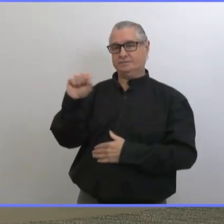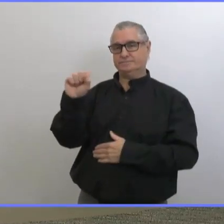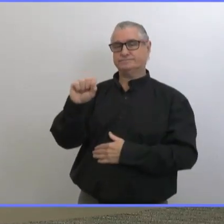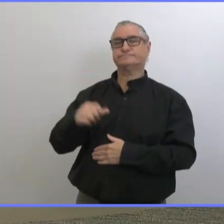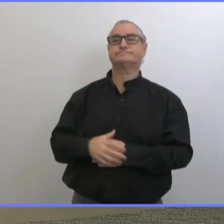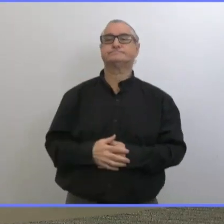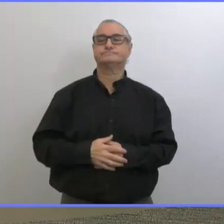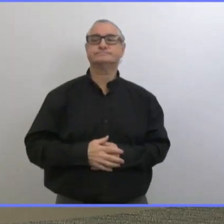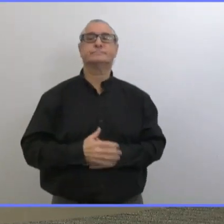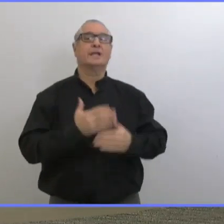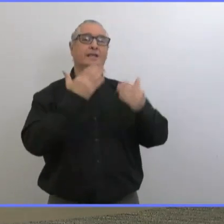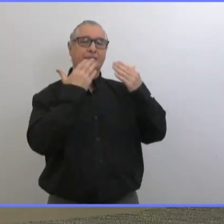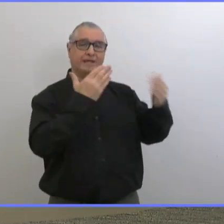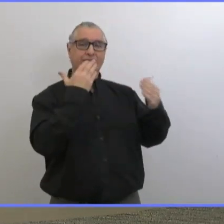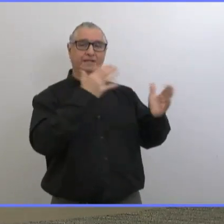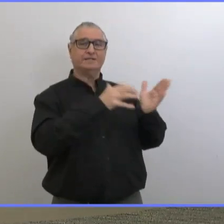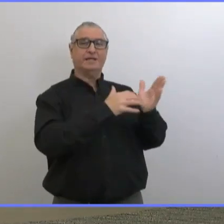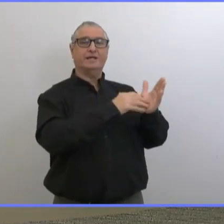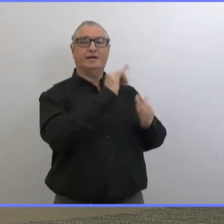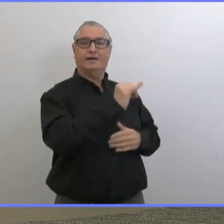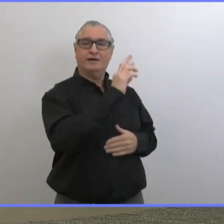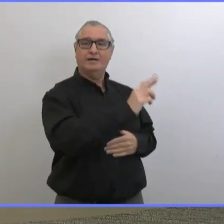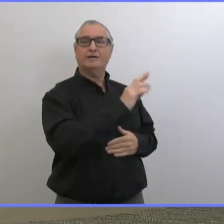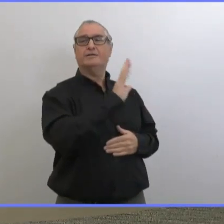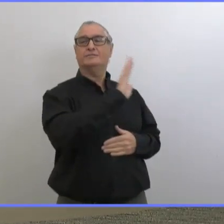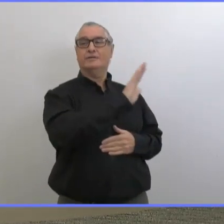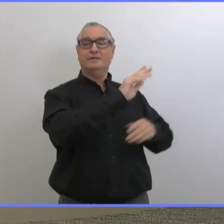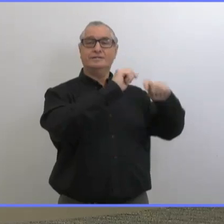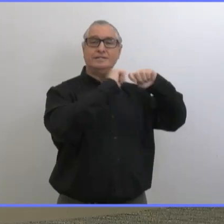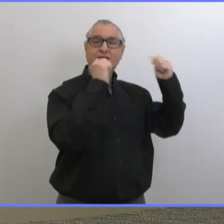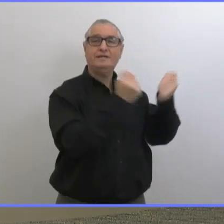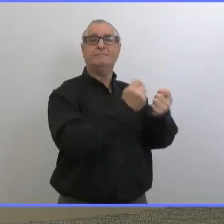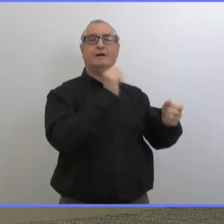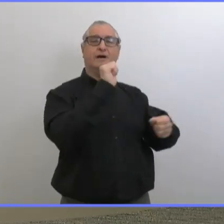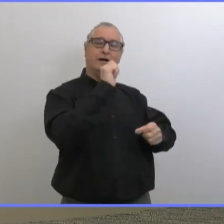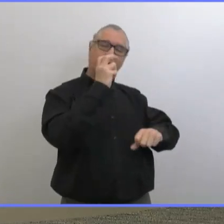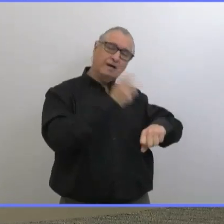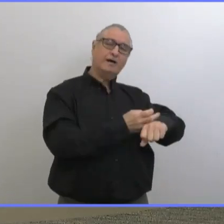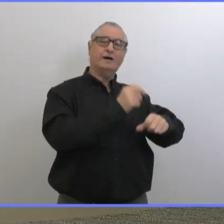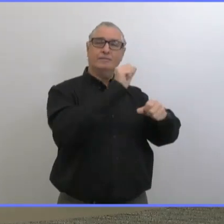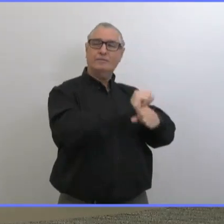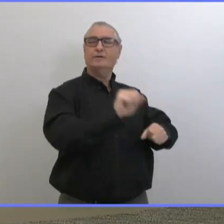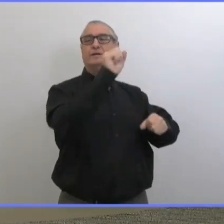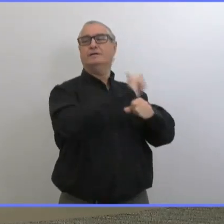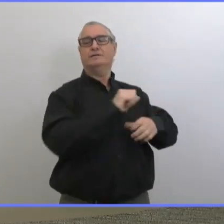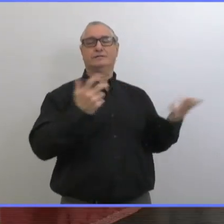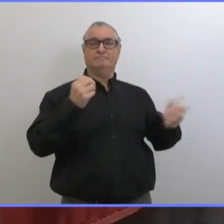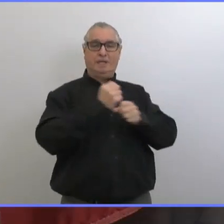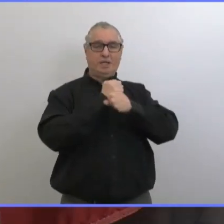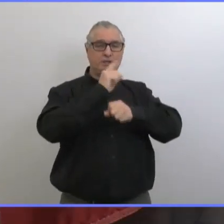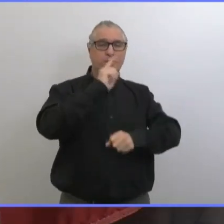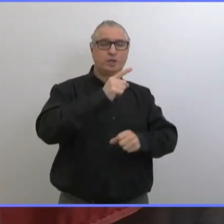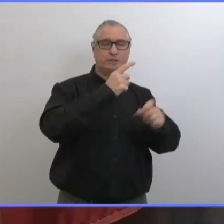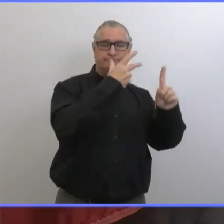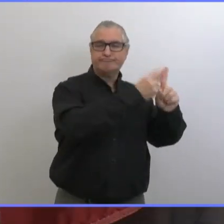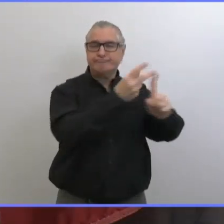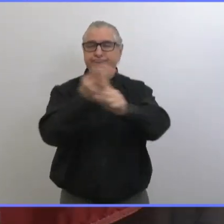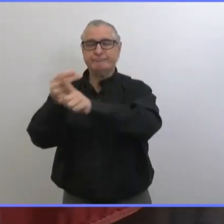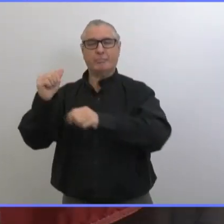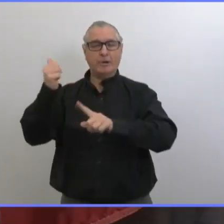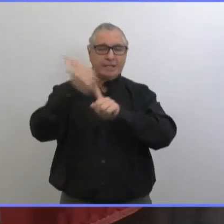faites pour vous assurer qu'on vaccine autant de manitobains qu'on peut. Donc, merci beaucoup pour ça.